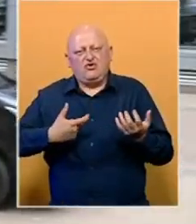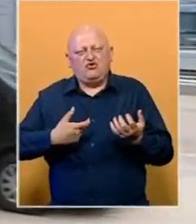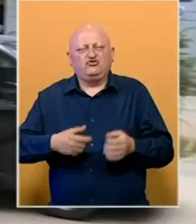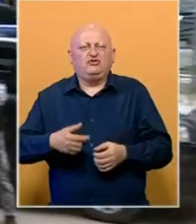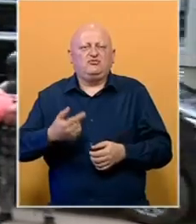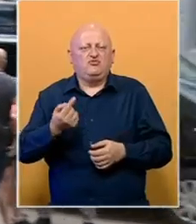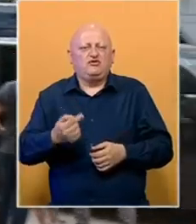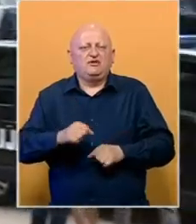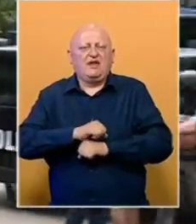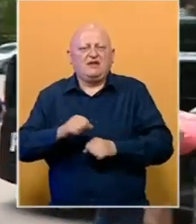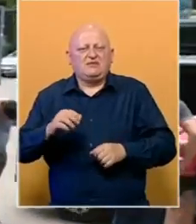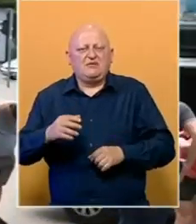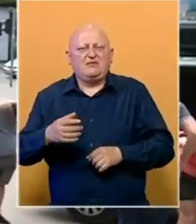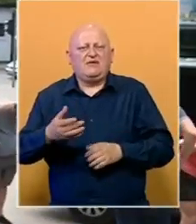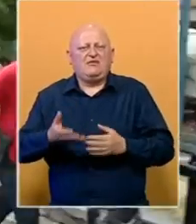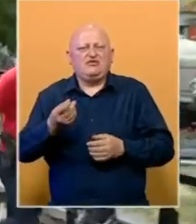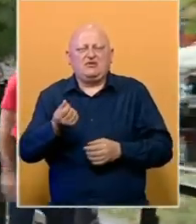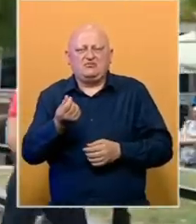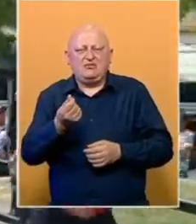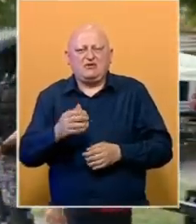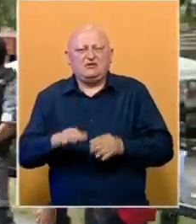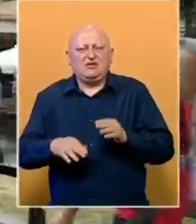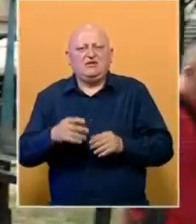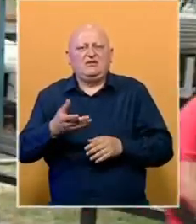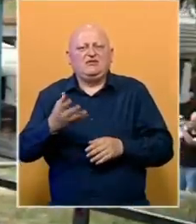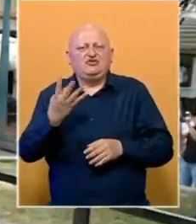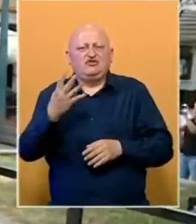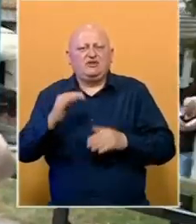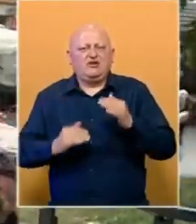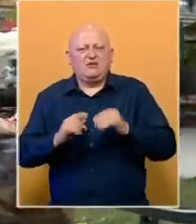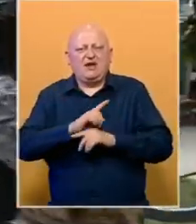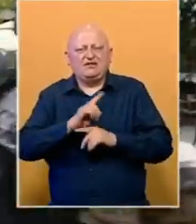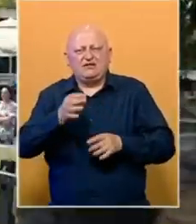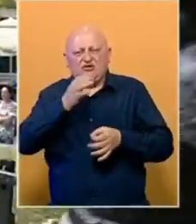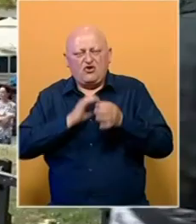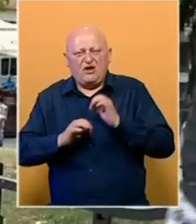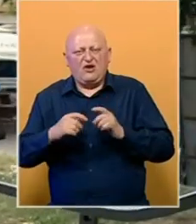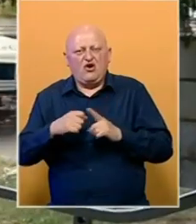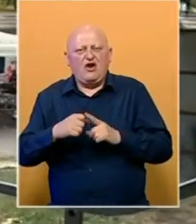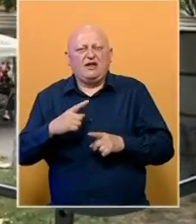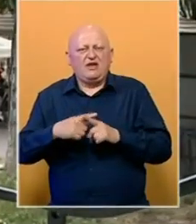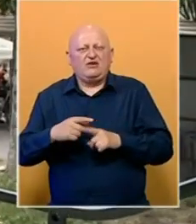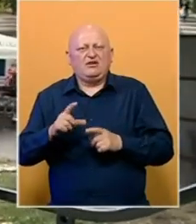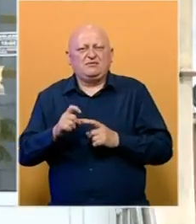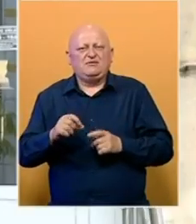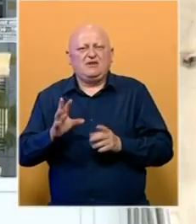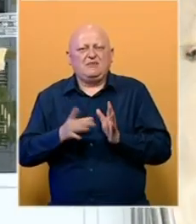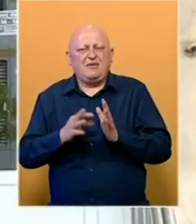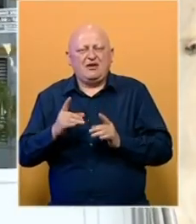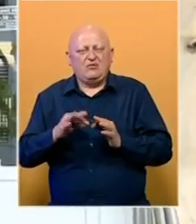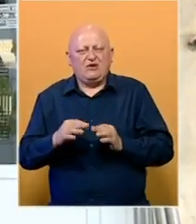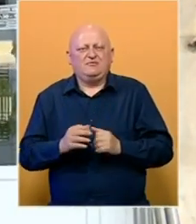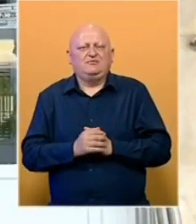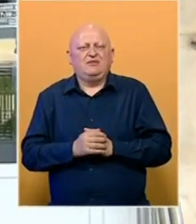oduzet oružje, municija, ekspozivna naprava, veća količina novca, ali i oko 4 kg raznih droga – kokaina, heroina, spida